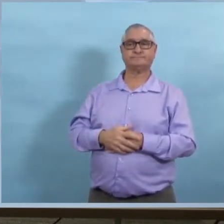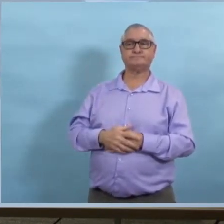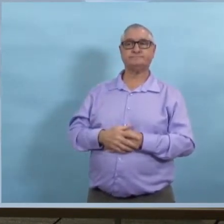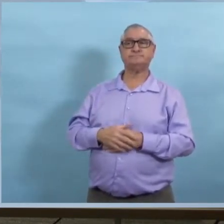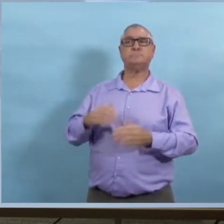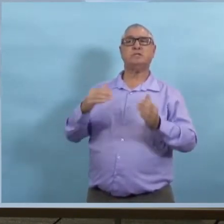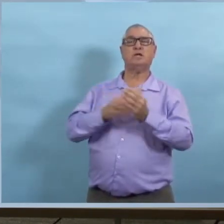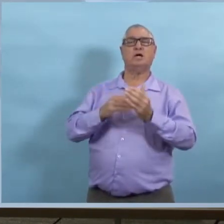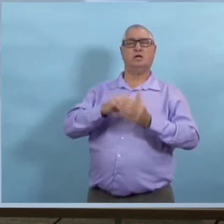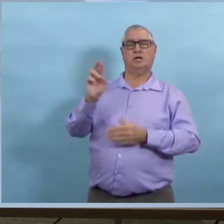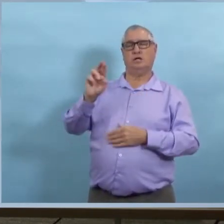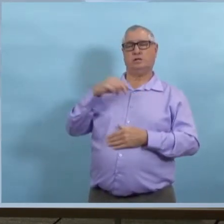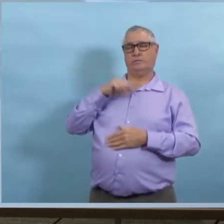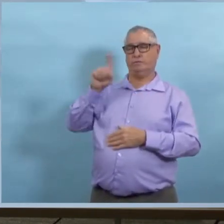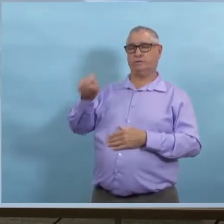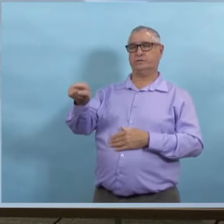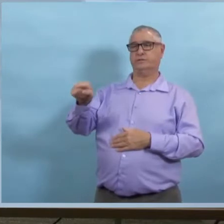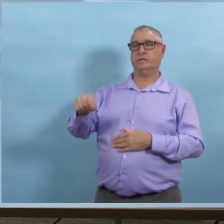Une question pour le Dr. Roussin.